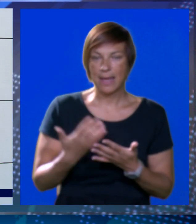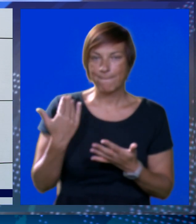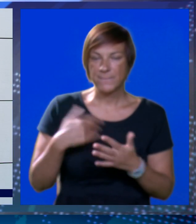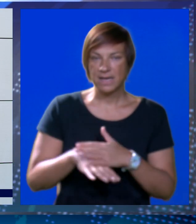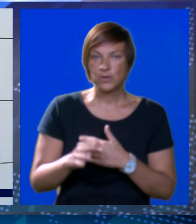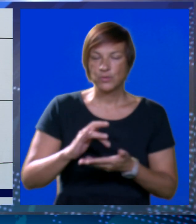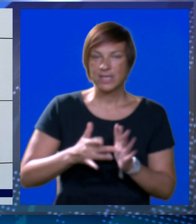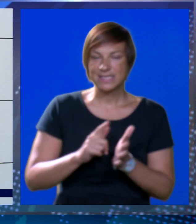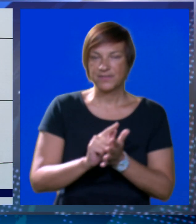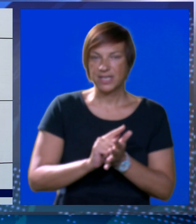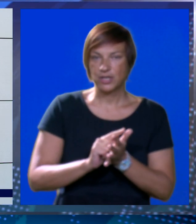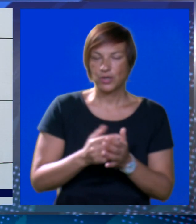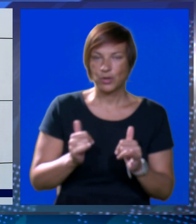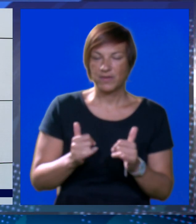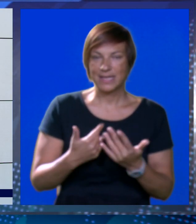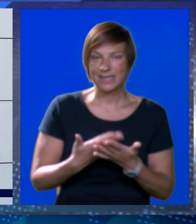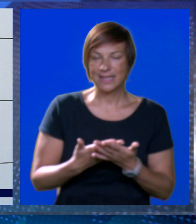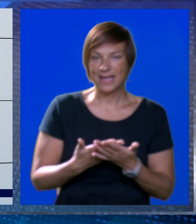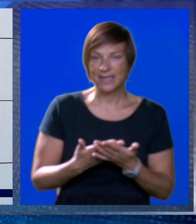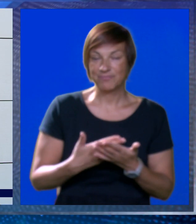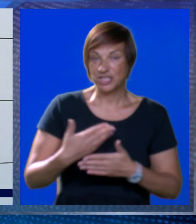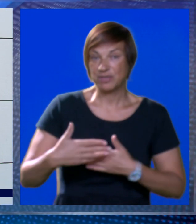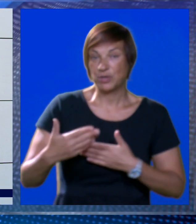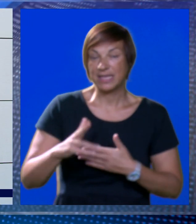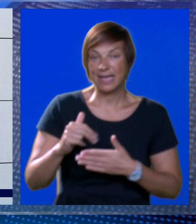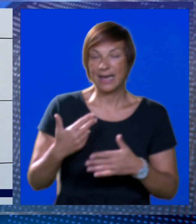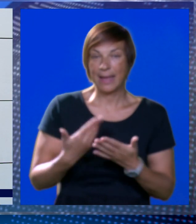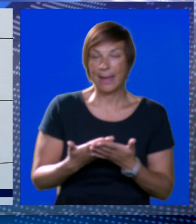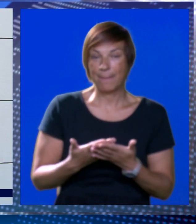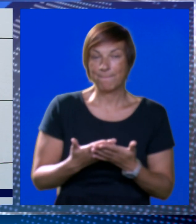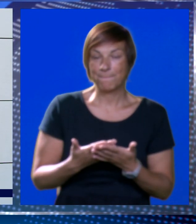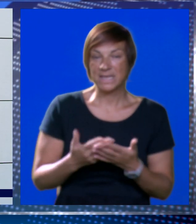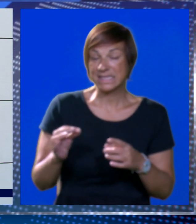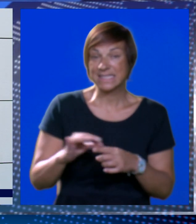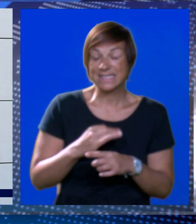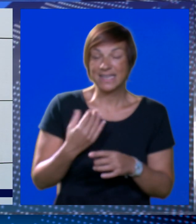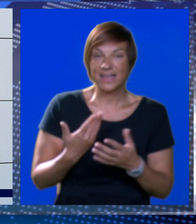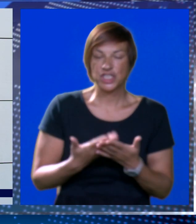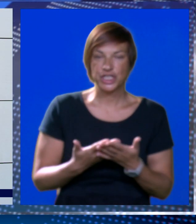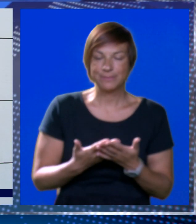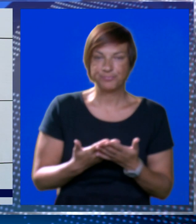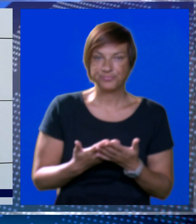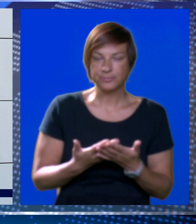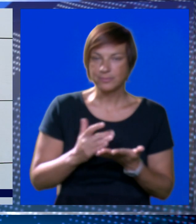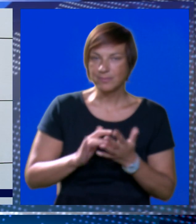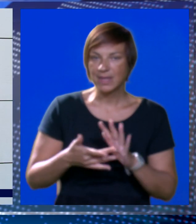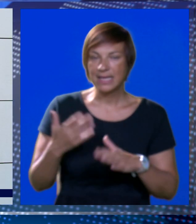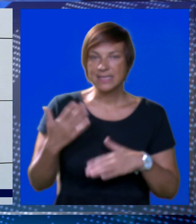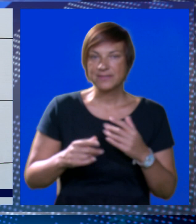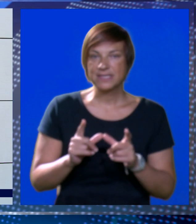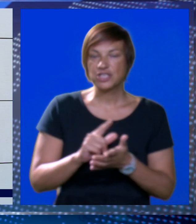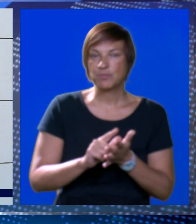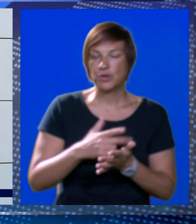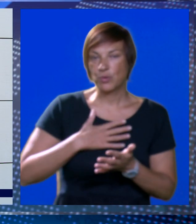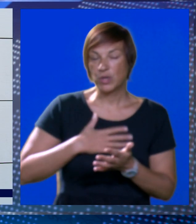bili unutar svih tih rokova. Da li ćemo i dalje imati, usudim se reći, tako sreće, da sve ovo